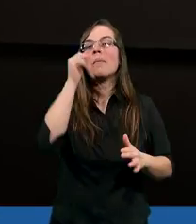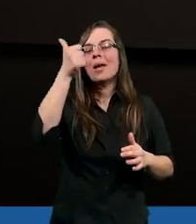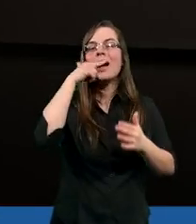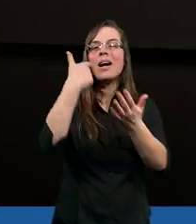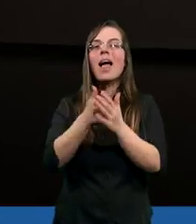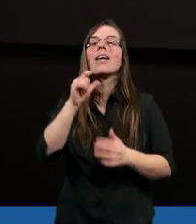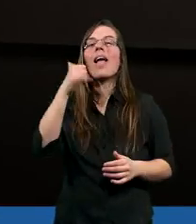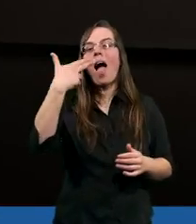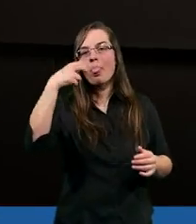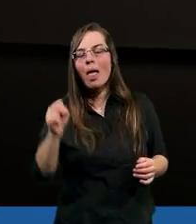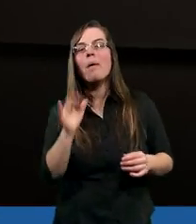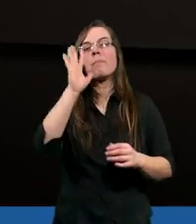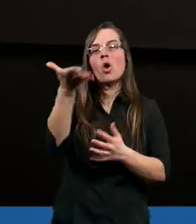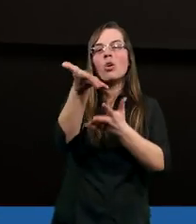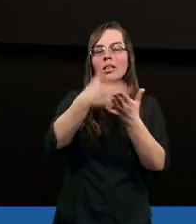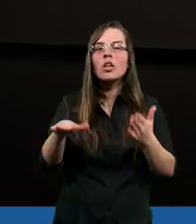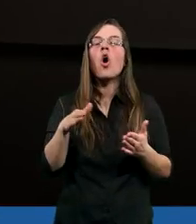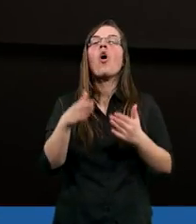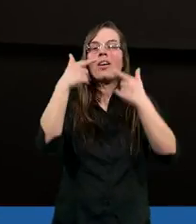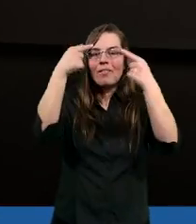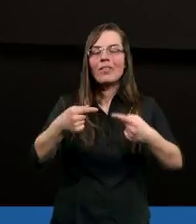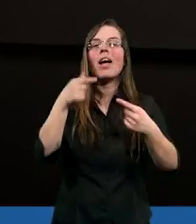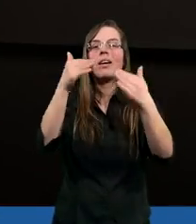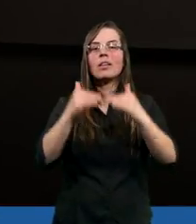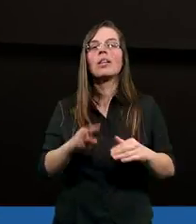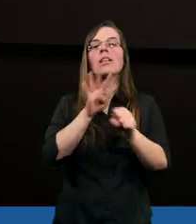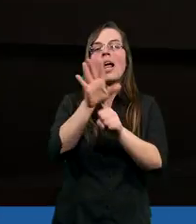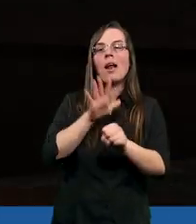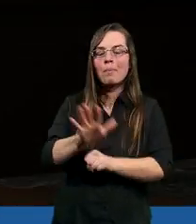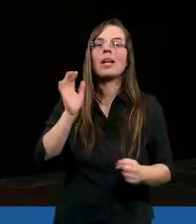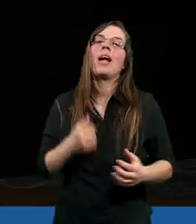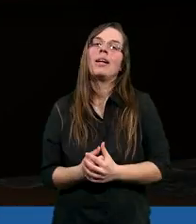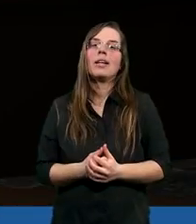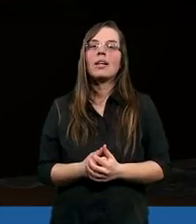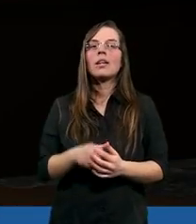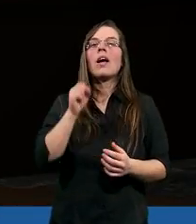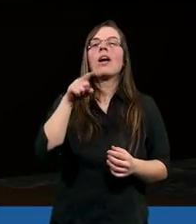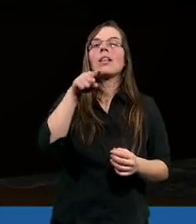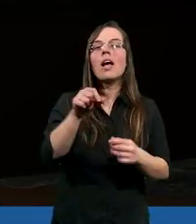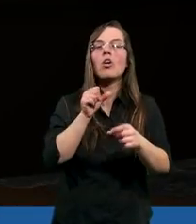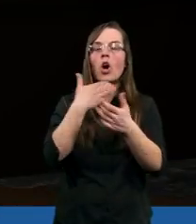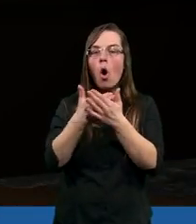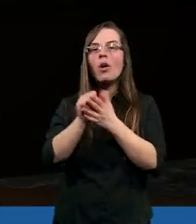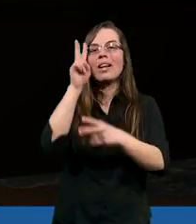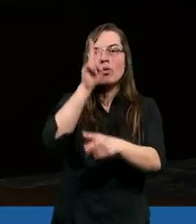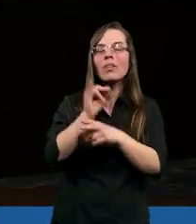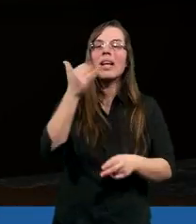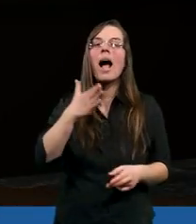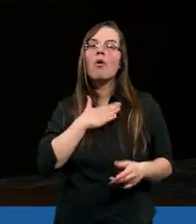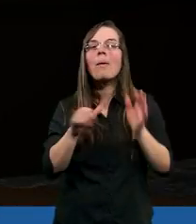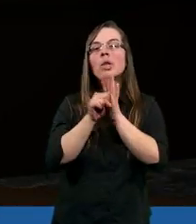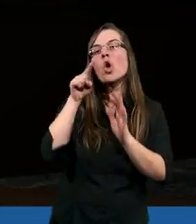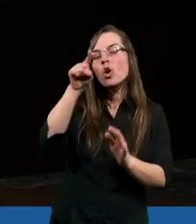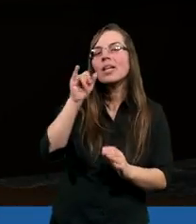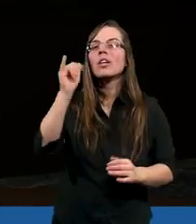list Jana, rozdział piąty i przeczytaj czternasty i piętnasty werset. Taka zaś jest ufność, jaką